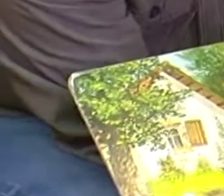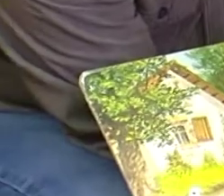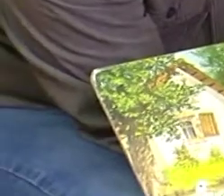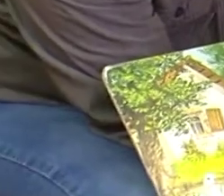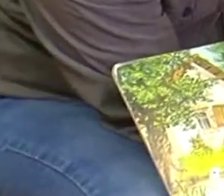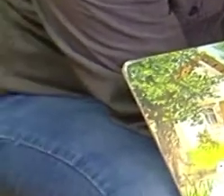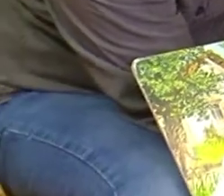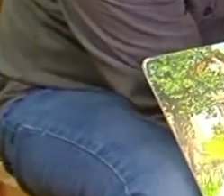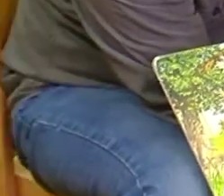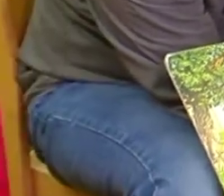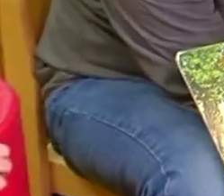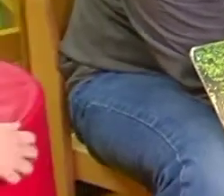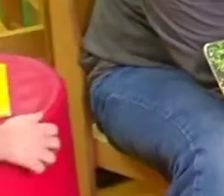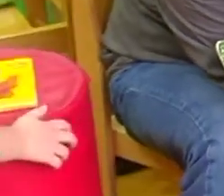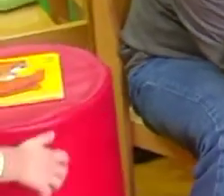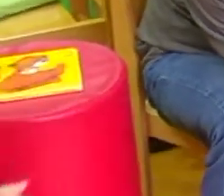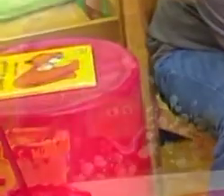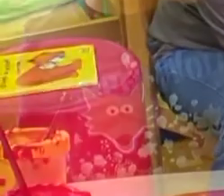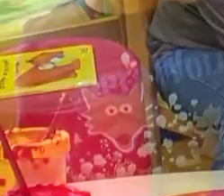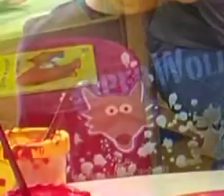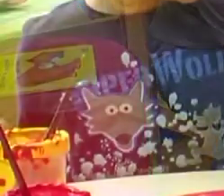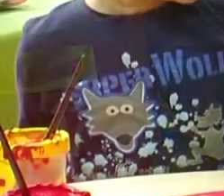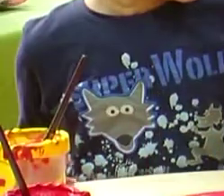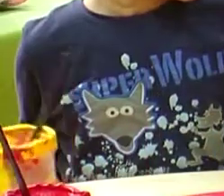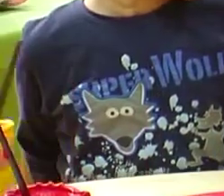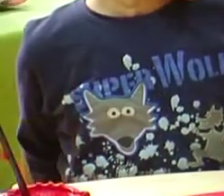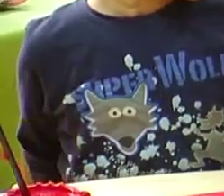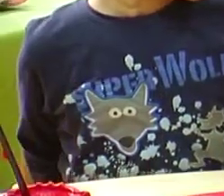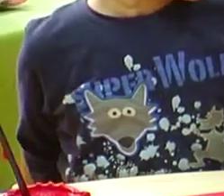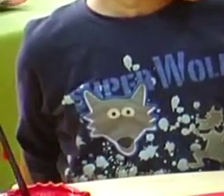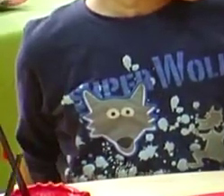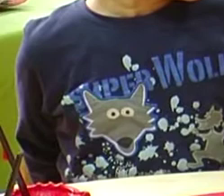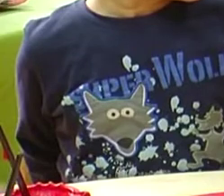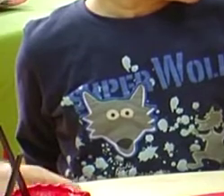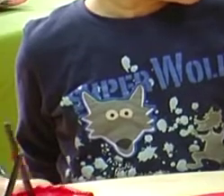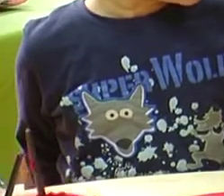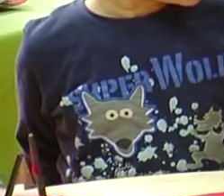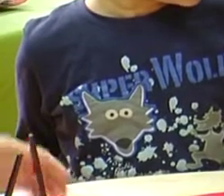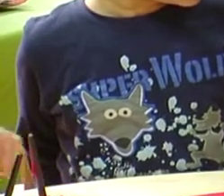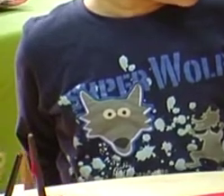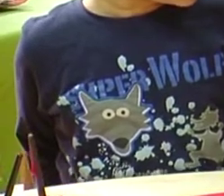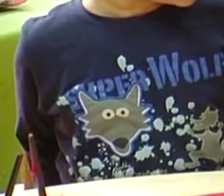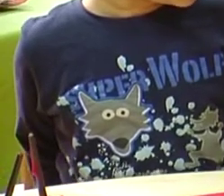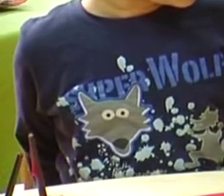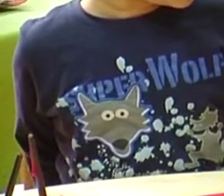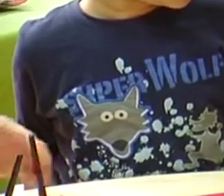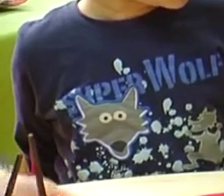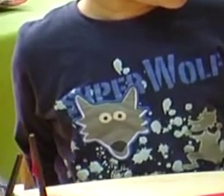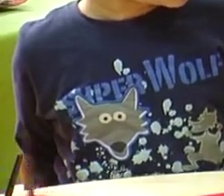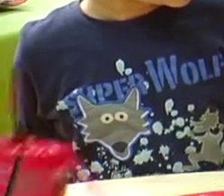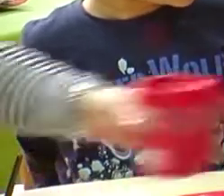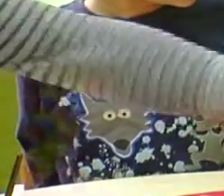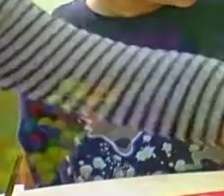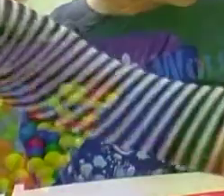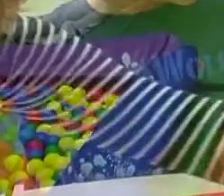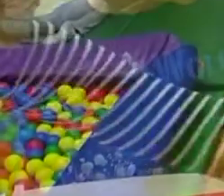ovim mališanima svakim danom povećava se mogućnost uključivanja u radoviti program uz poticanje psihomotoričkog rasta